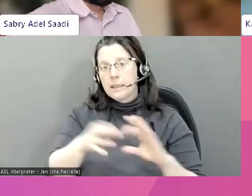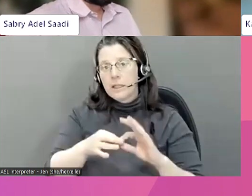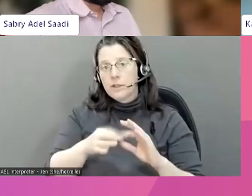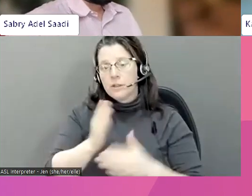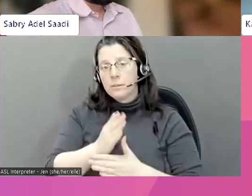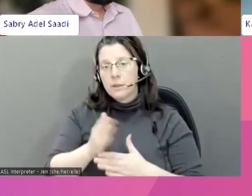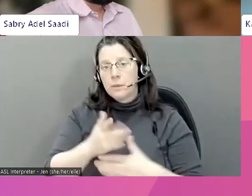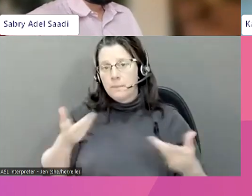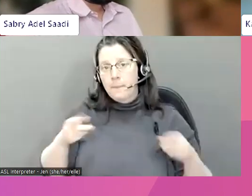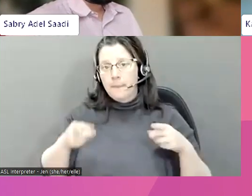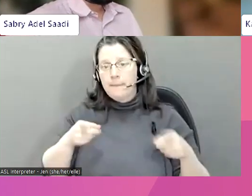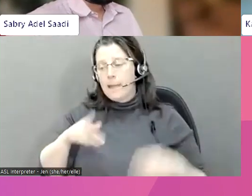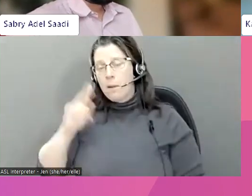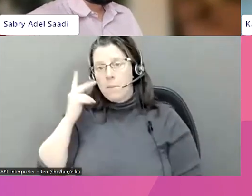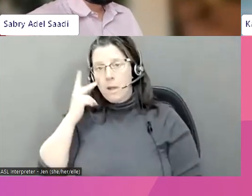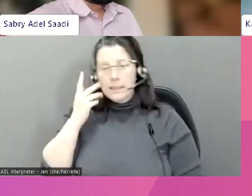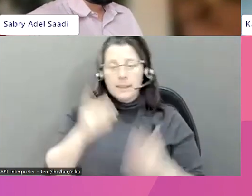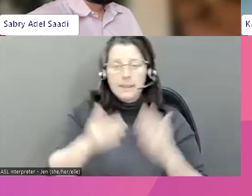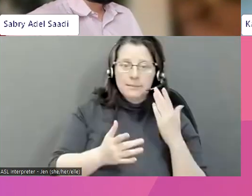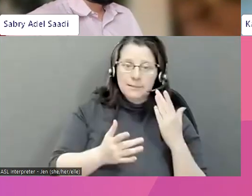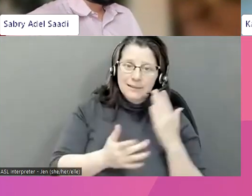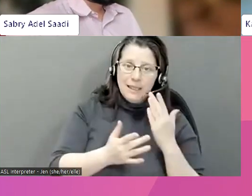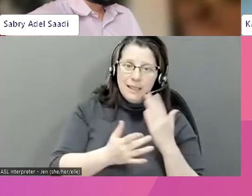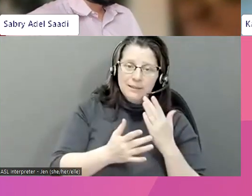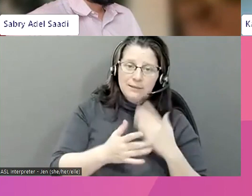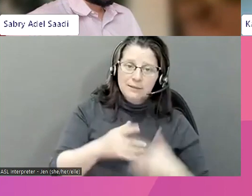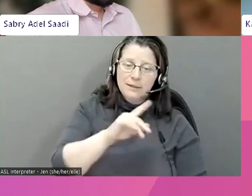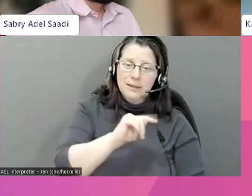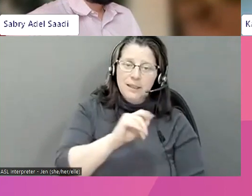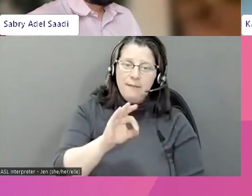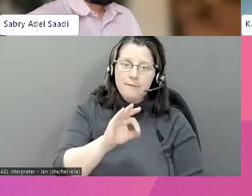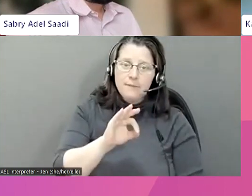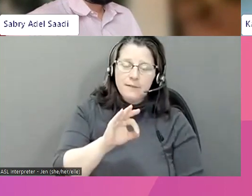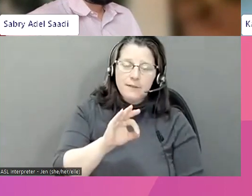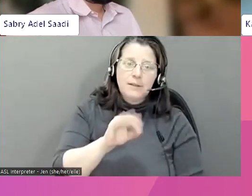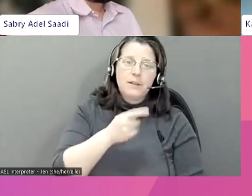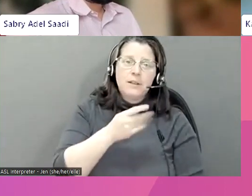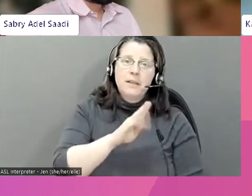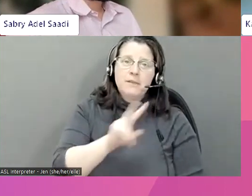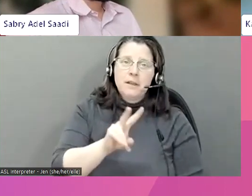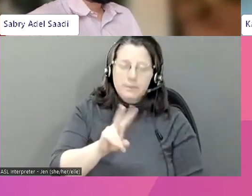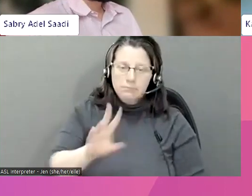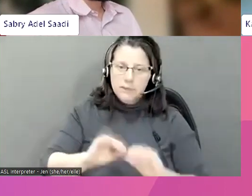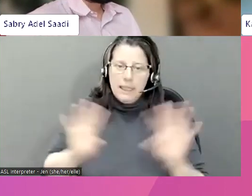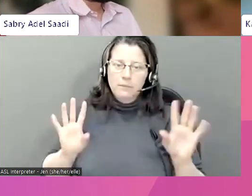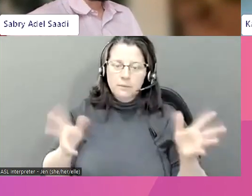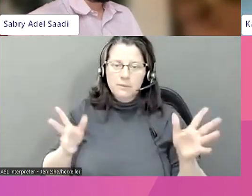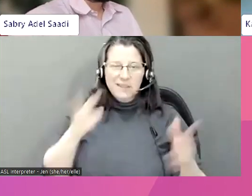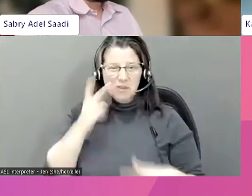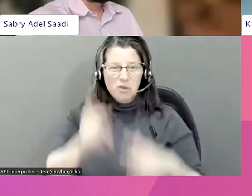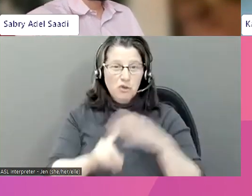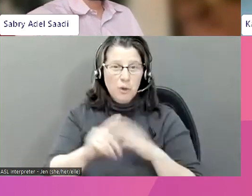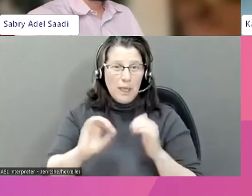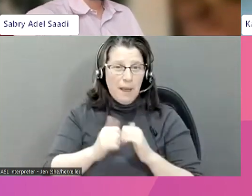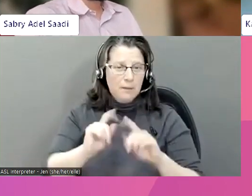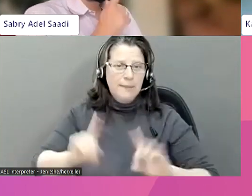Il y a en effet un lien entre la politique et la VFSFT. Il se manifeste de plusieurs